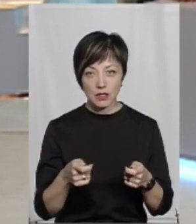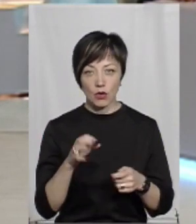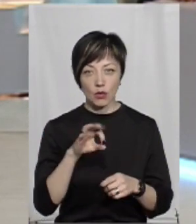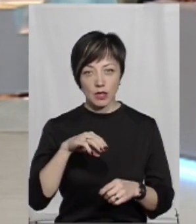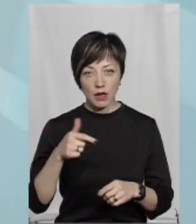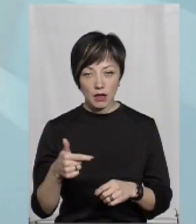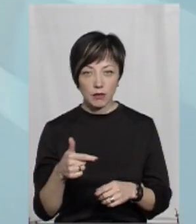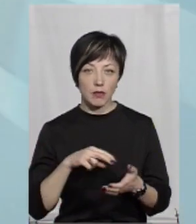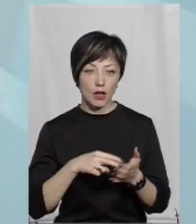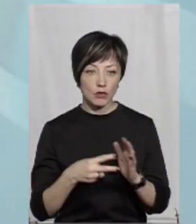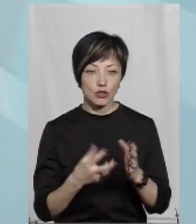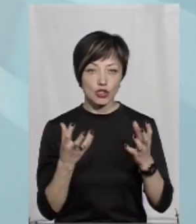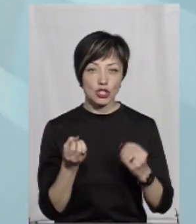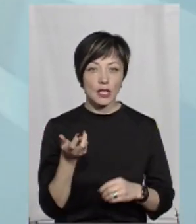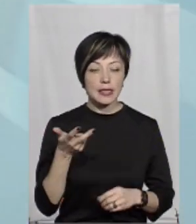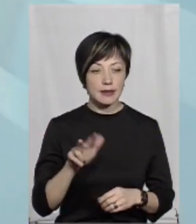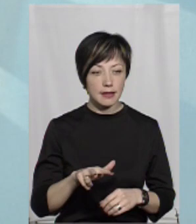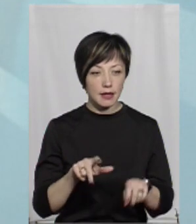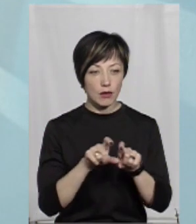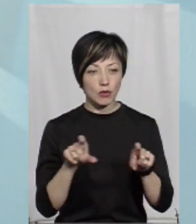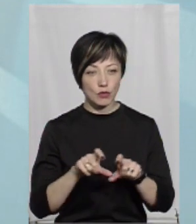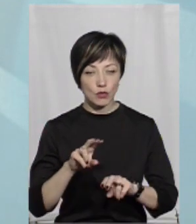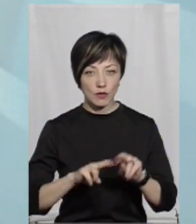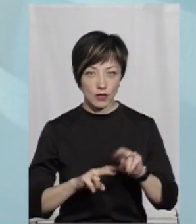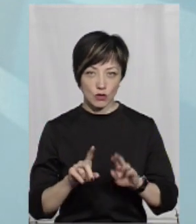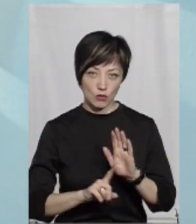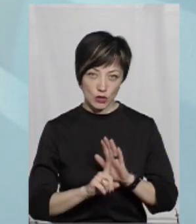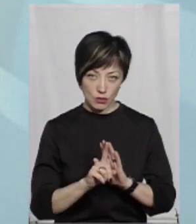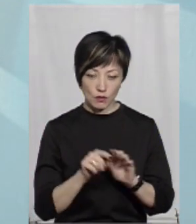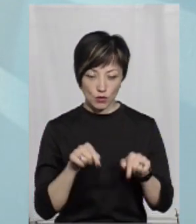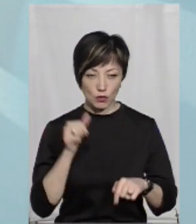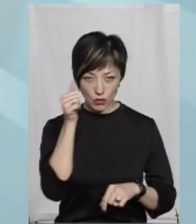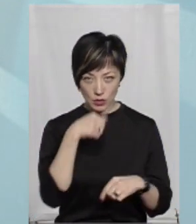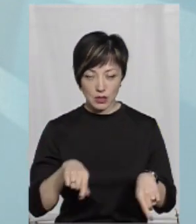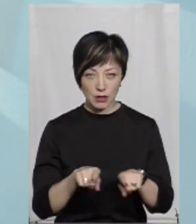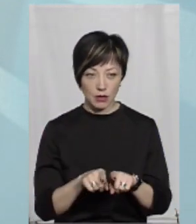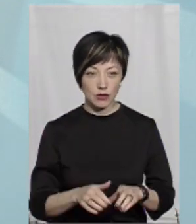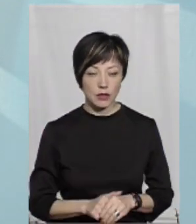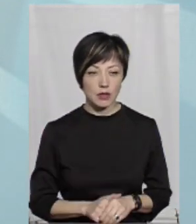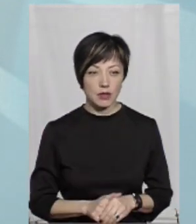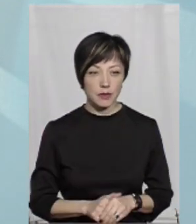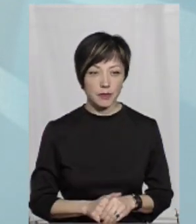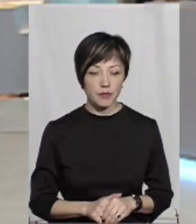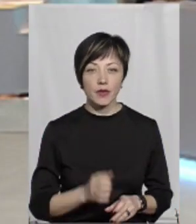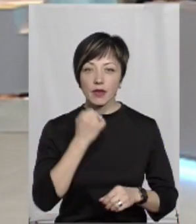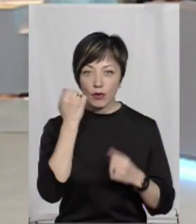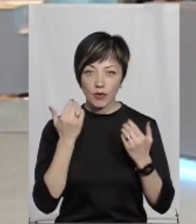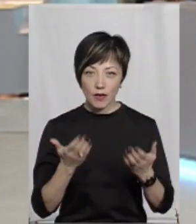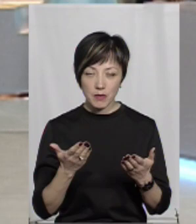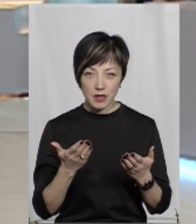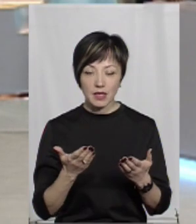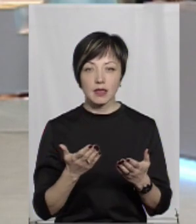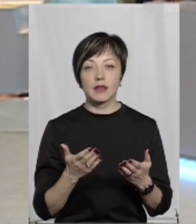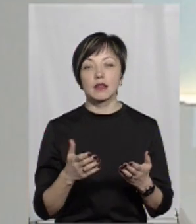І, по суті, планується ще три амбулаторії будівництва. Розпочати в цьому році також три амбулаторії. Добре. Дякую вам,